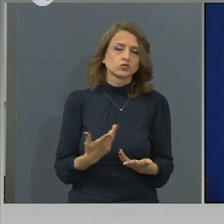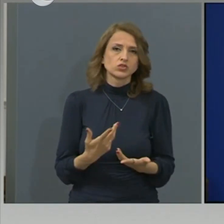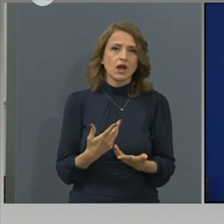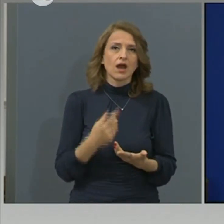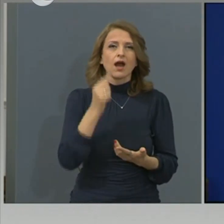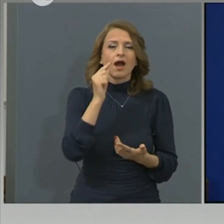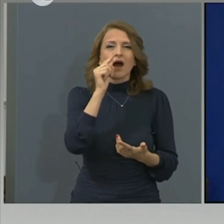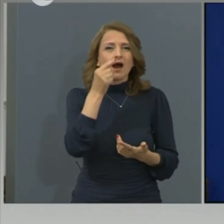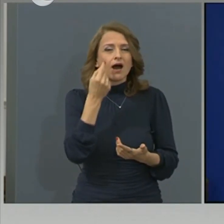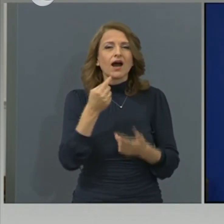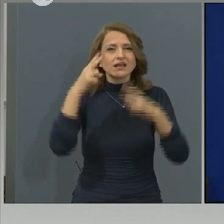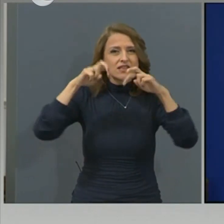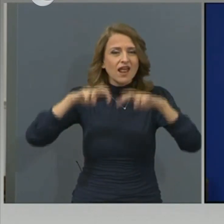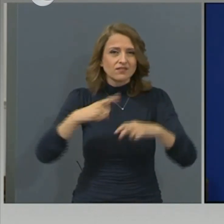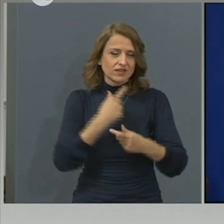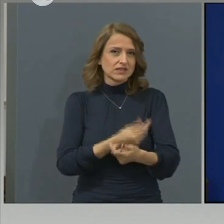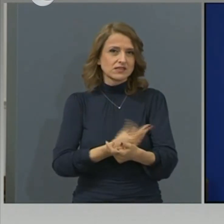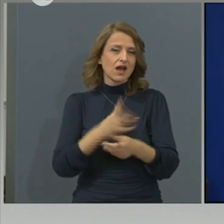назофарингелно изследване.